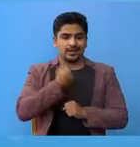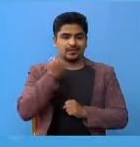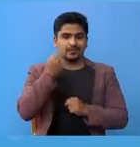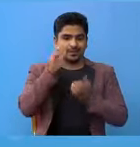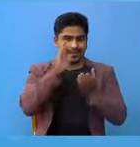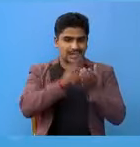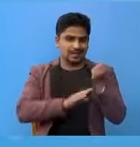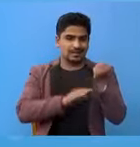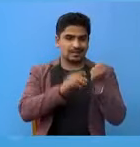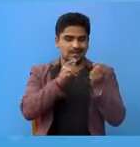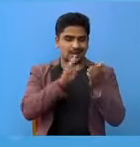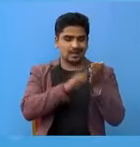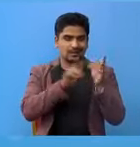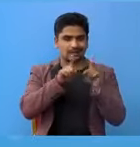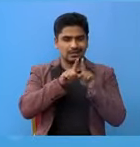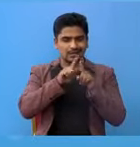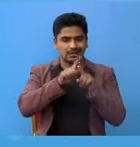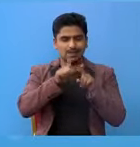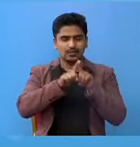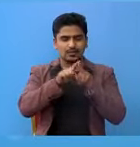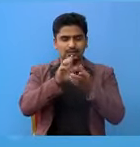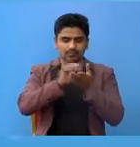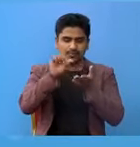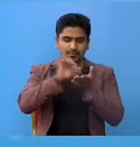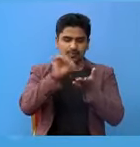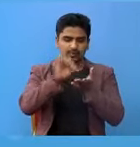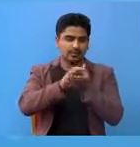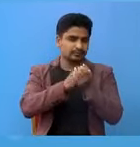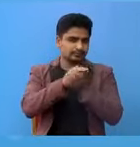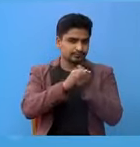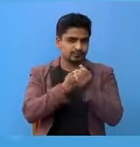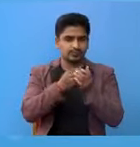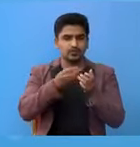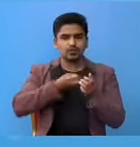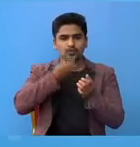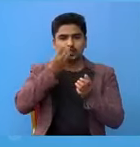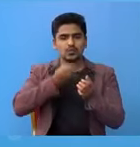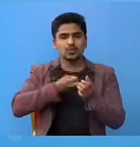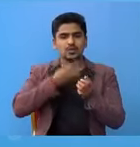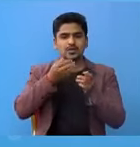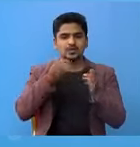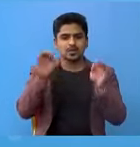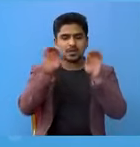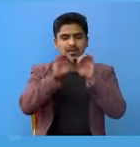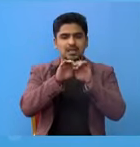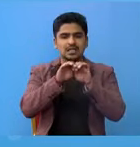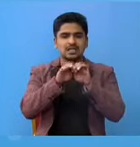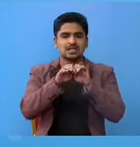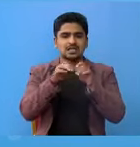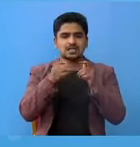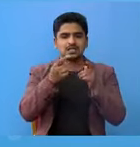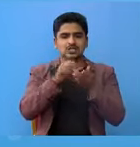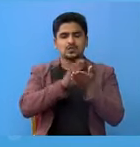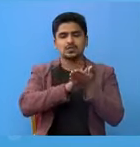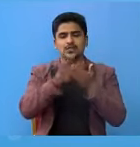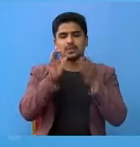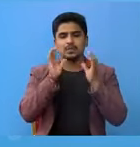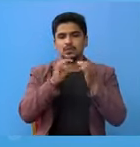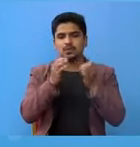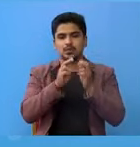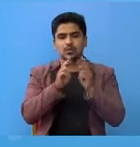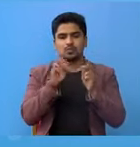हाथ राम्रोसंगा बारम बार धोँ श्वास प्रशास सम्धी स्वच्छता कायम गरूं